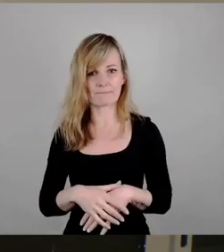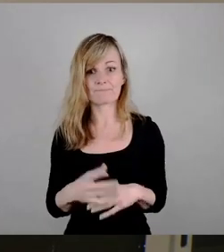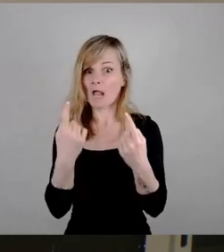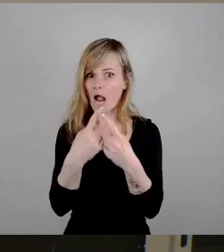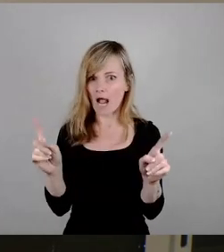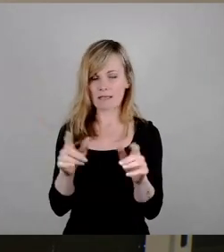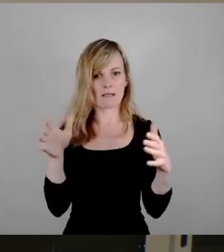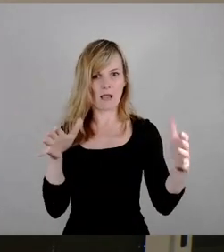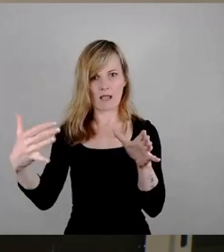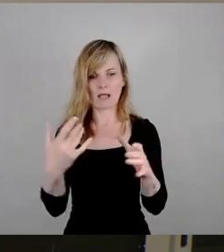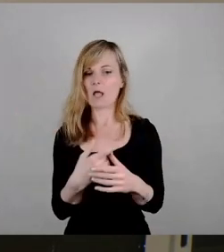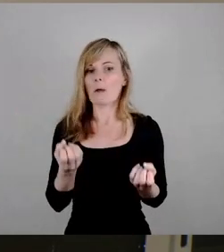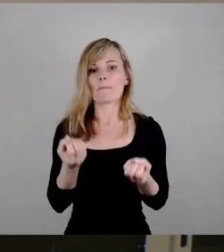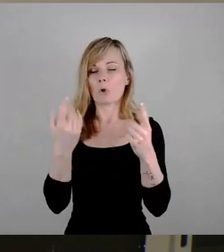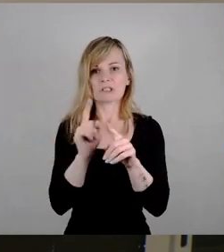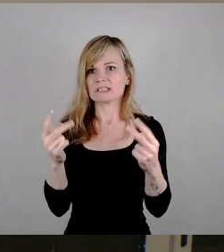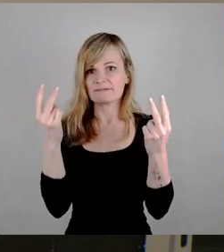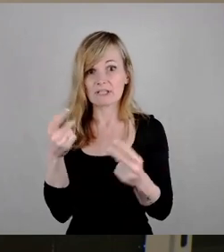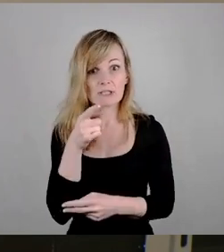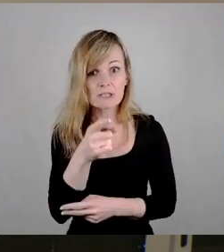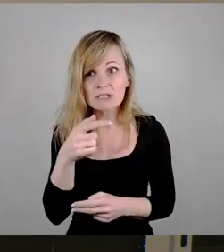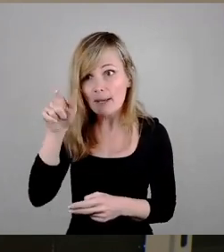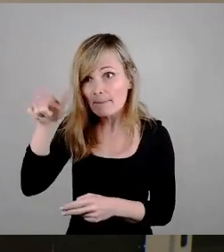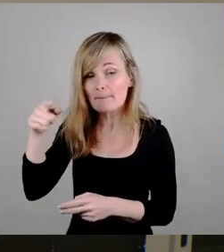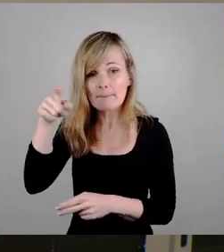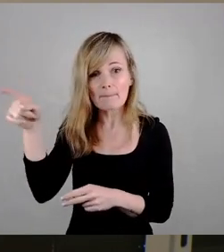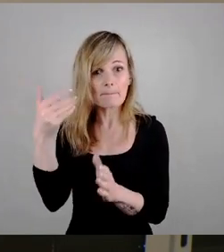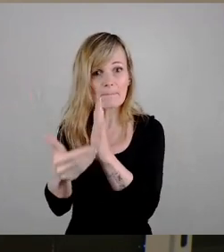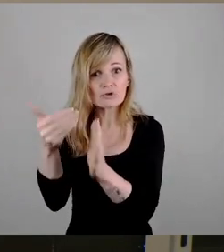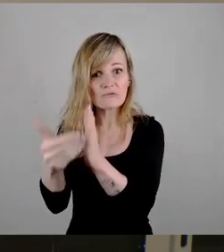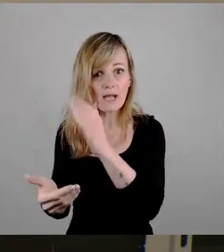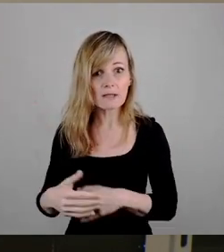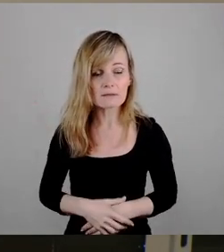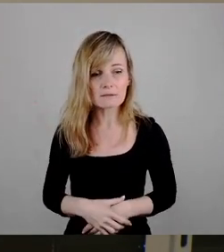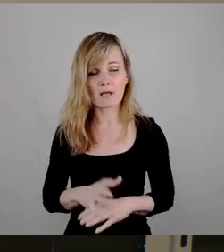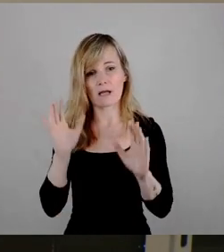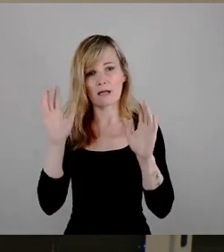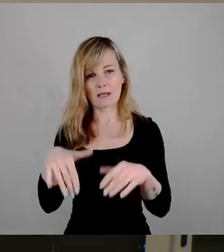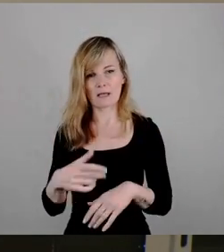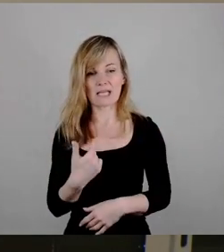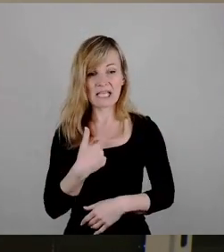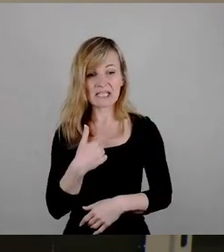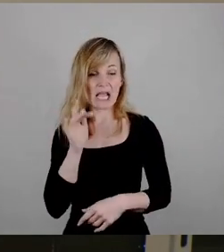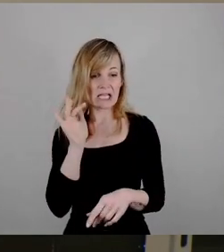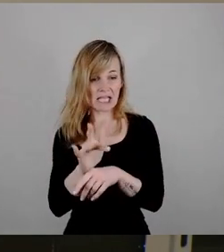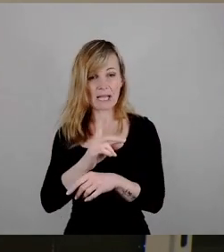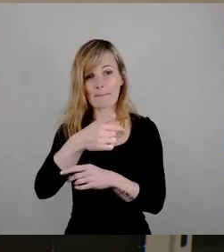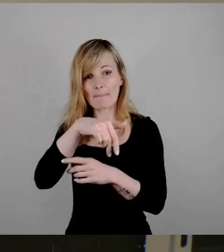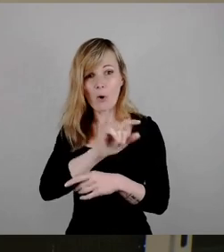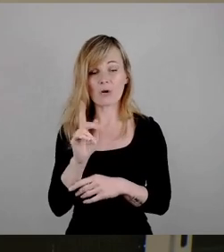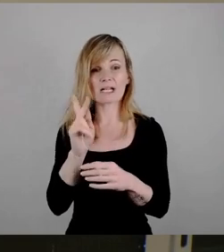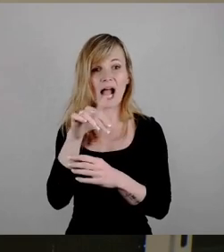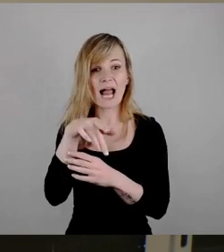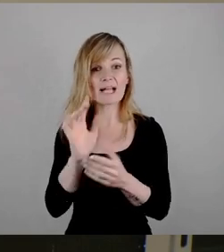da ist es plötzlich nicht mehr wichtig, ob die sich vielleicht beschweren. Und ehe jemand auf die Idee kommt, dass ich was gegen Paul Kalkbrenner hätte, natürlich habe ich mir die Karte geholt.